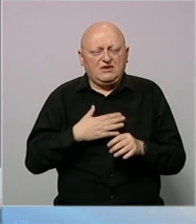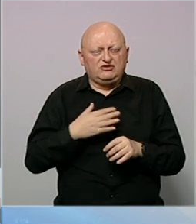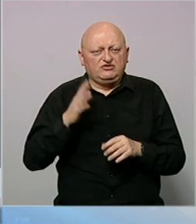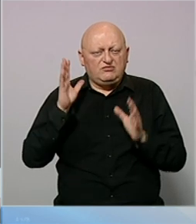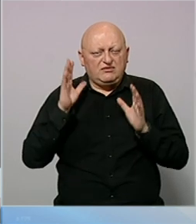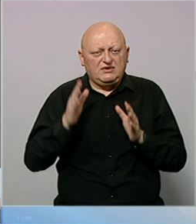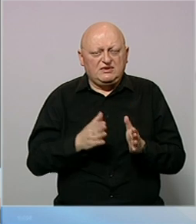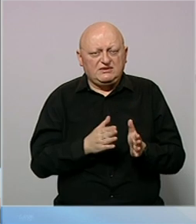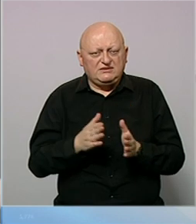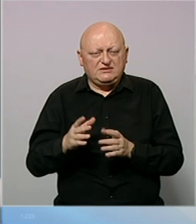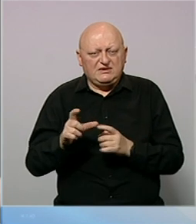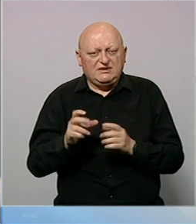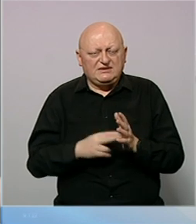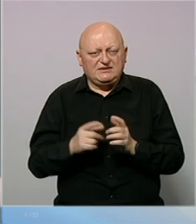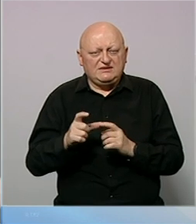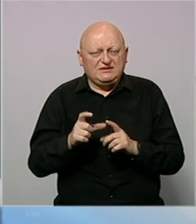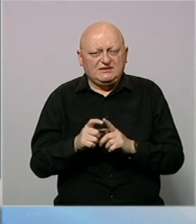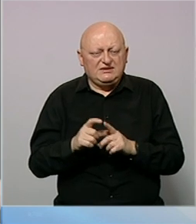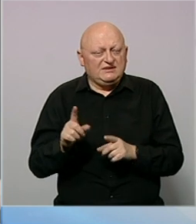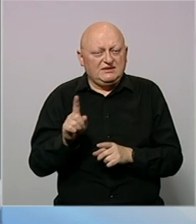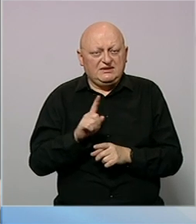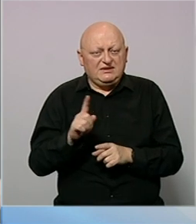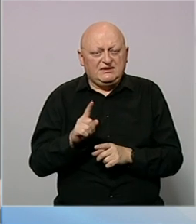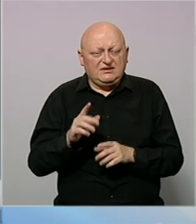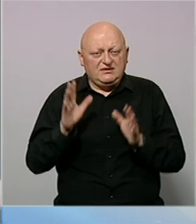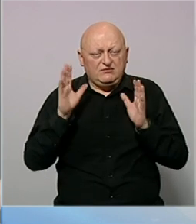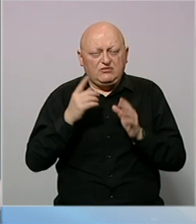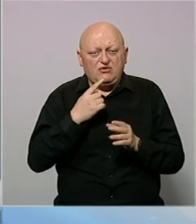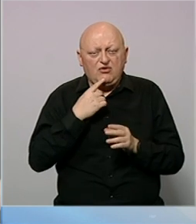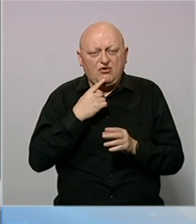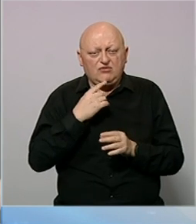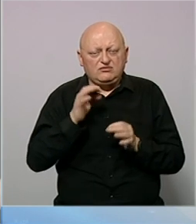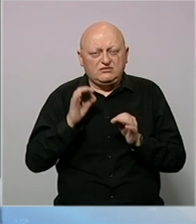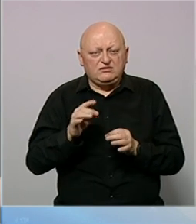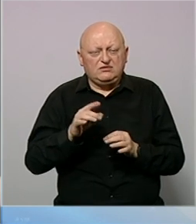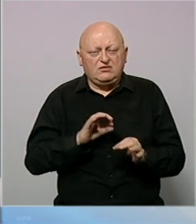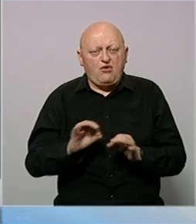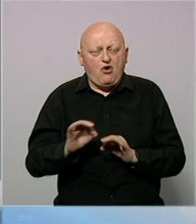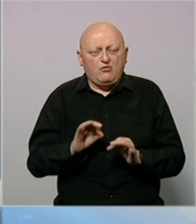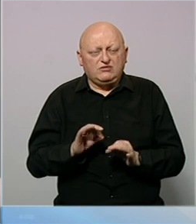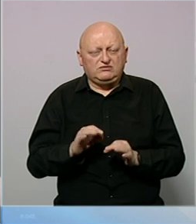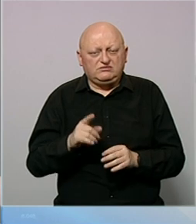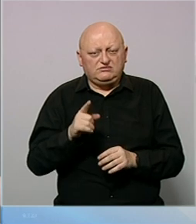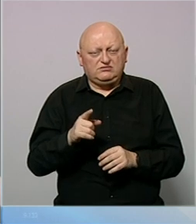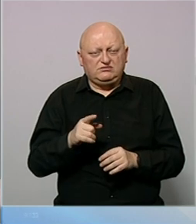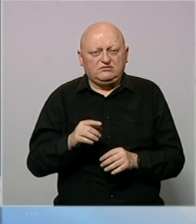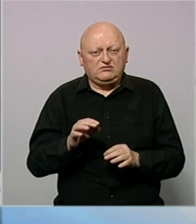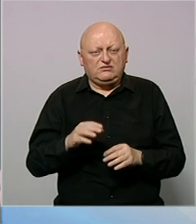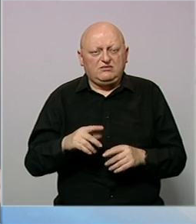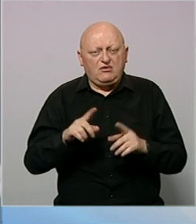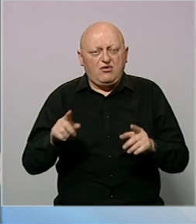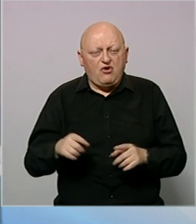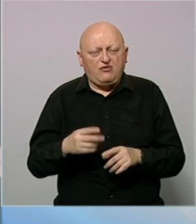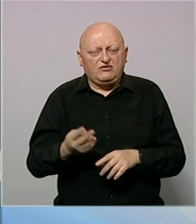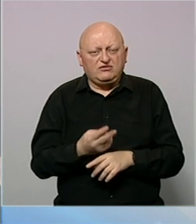iz reda SNSD-a, a ne Bošnjaci koji su zajedno s njima obezbijedili da pokreć za državu